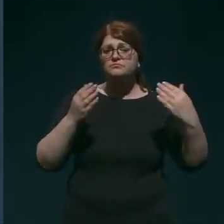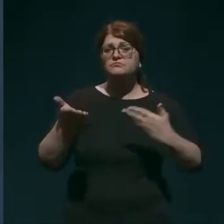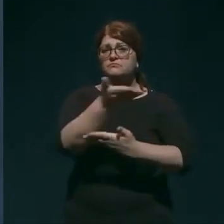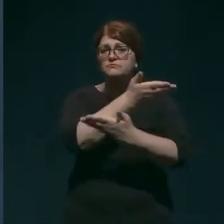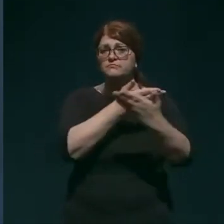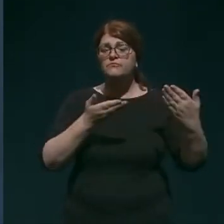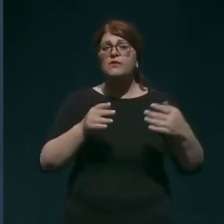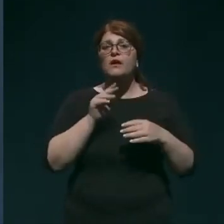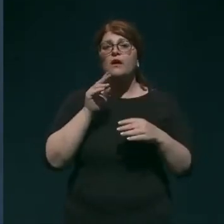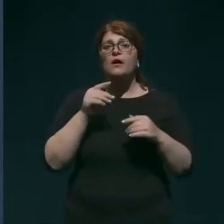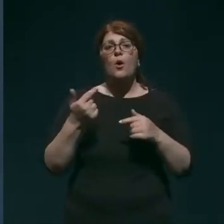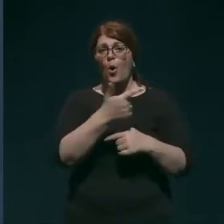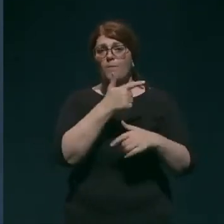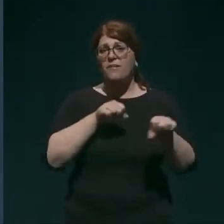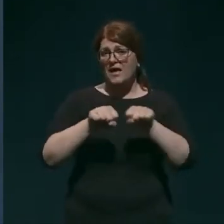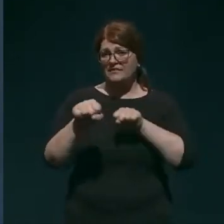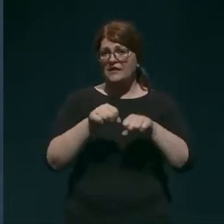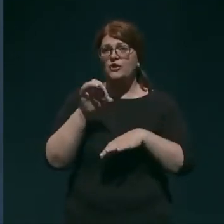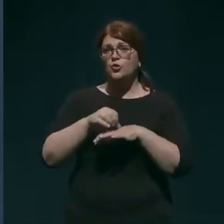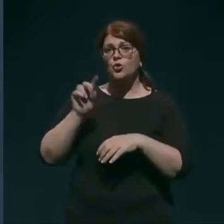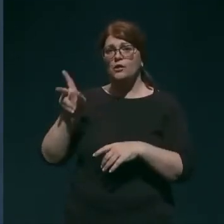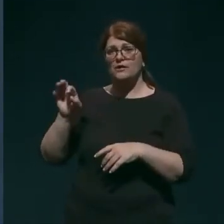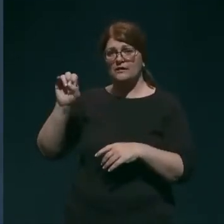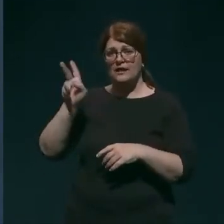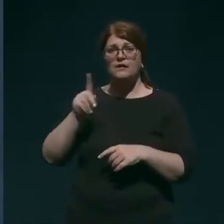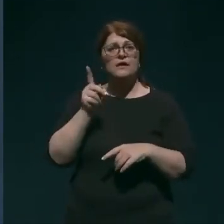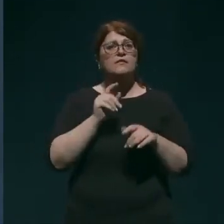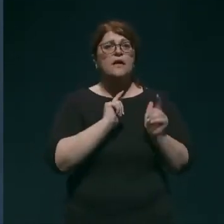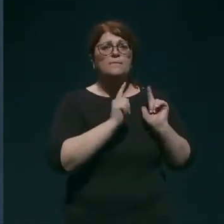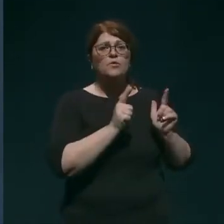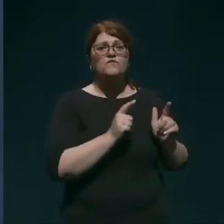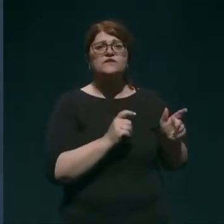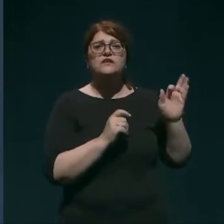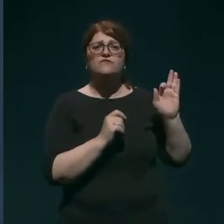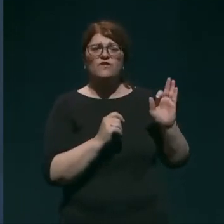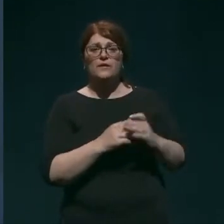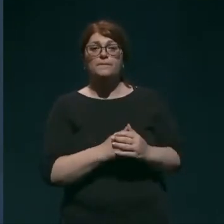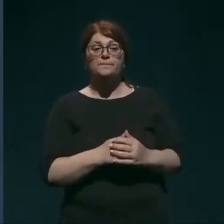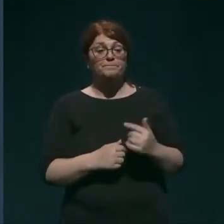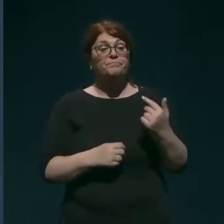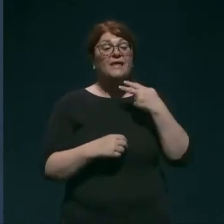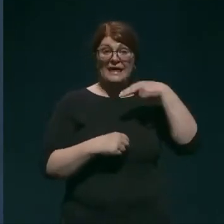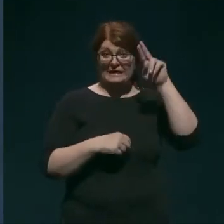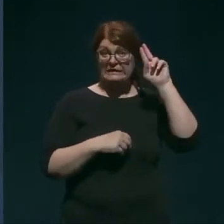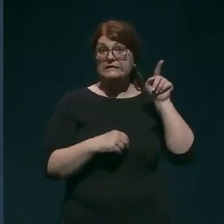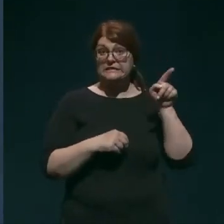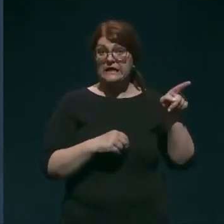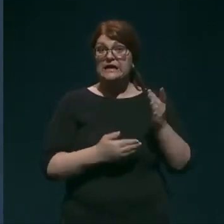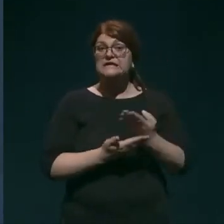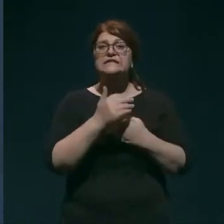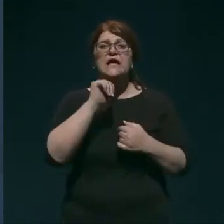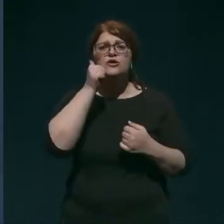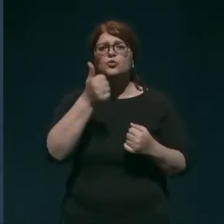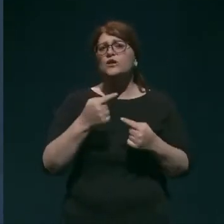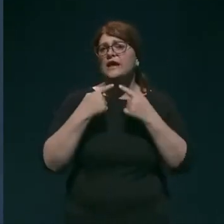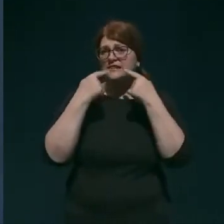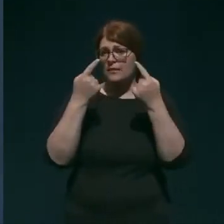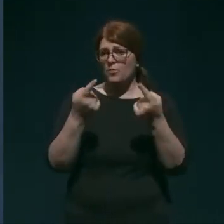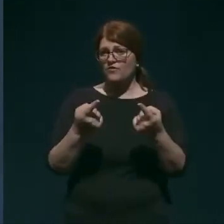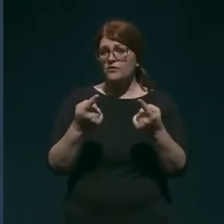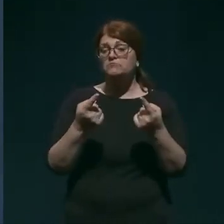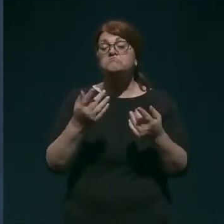objeh inštitutov, dr. Kreka in profesorja Brusa Fera. Italija namreč za jutri napoveduje